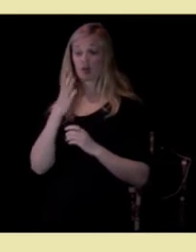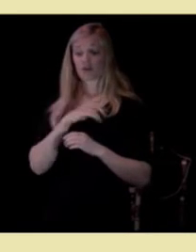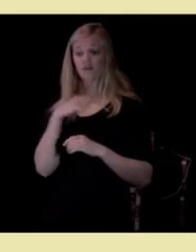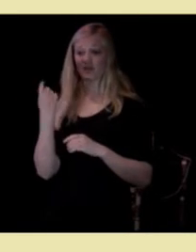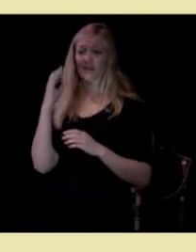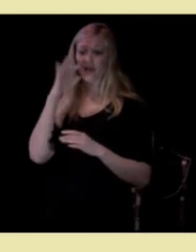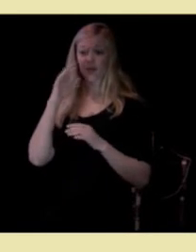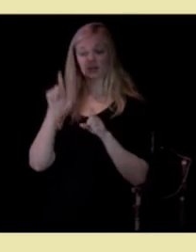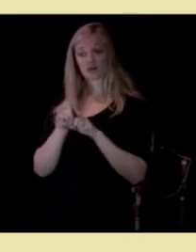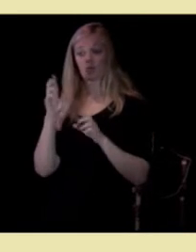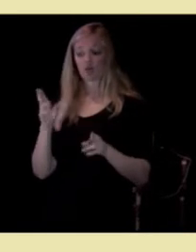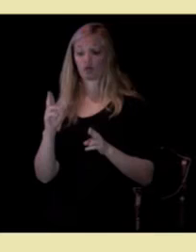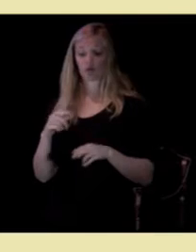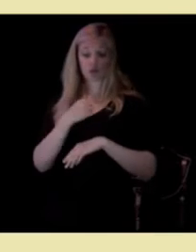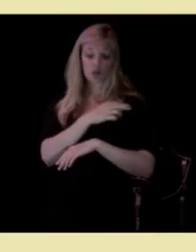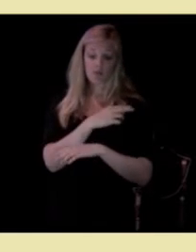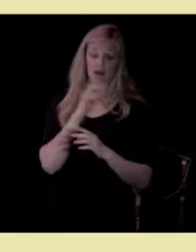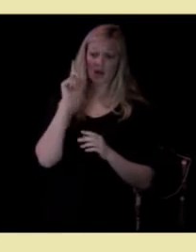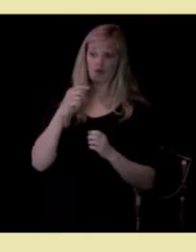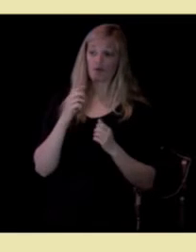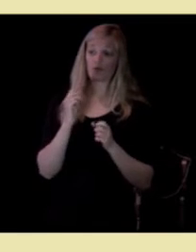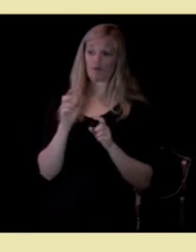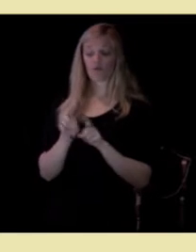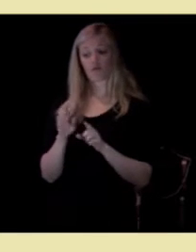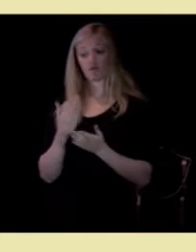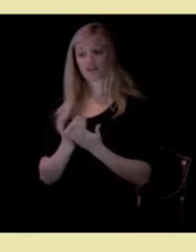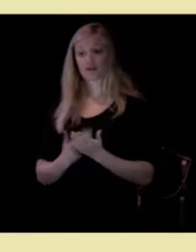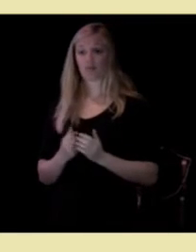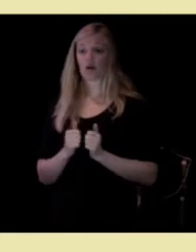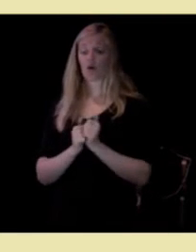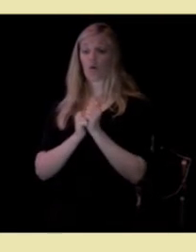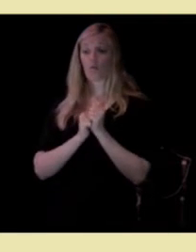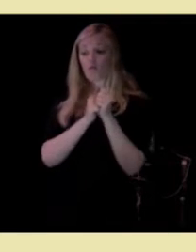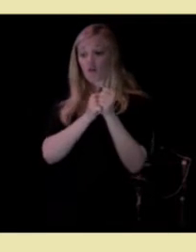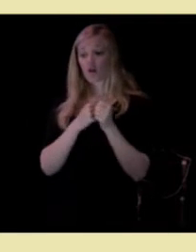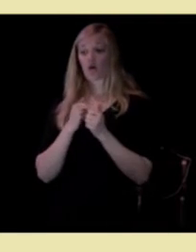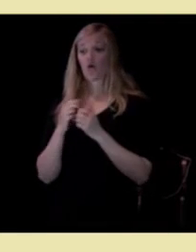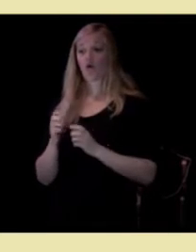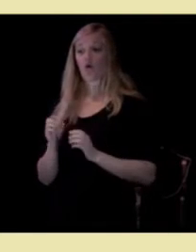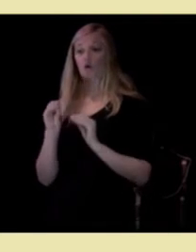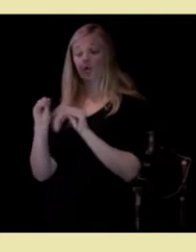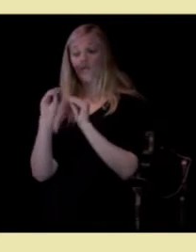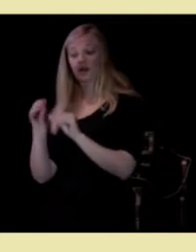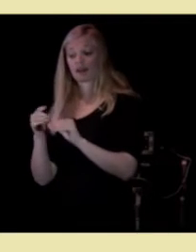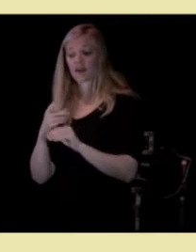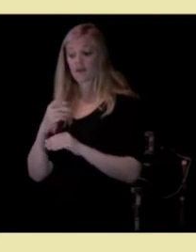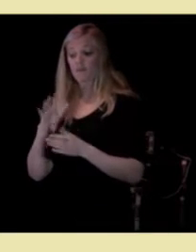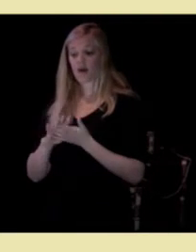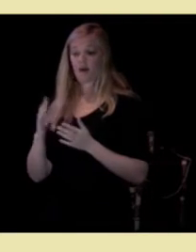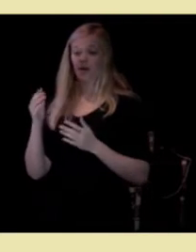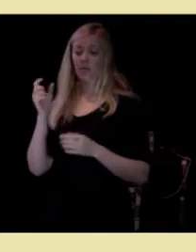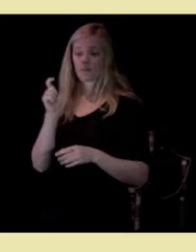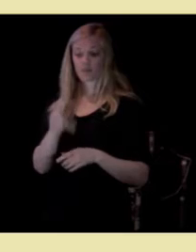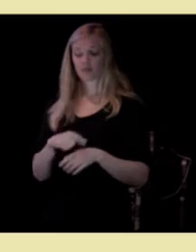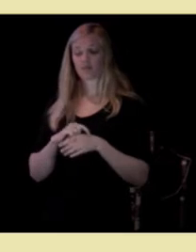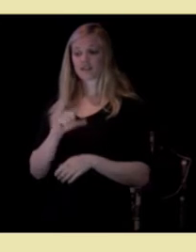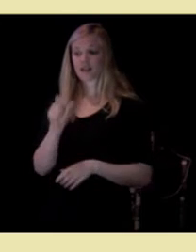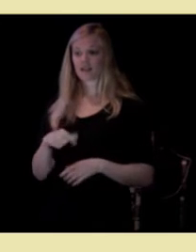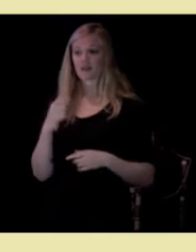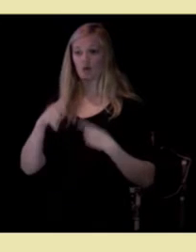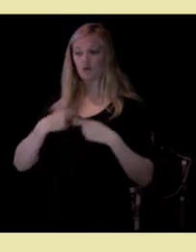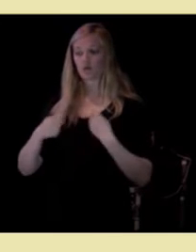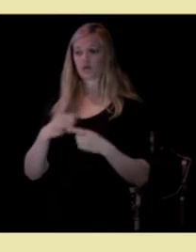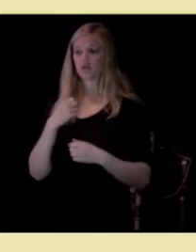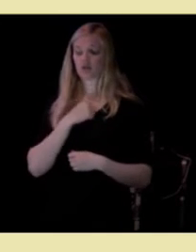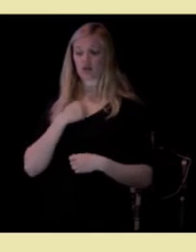Sykepleiere kan for eksempel ta seg av oppfølging og opplæring av pasienter med kroniske sykdommer. De kan holde øversikt